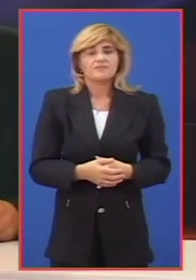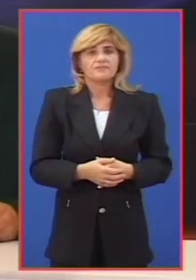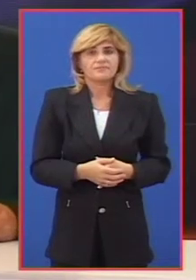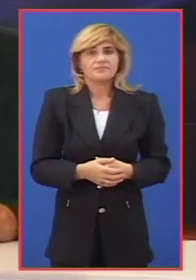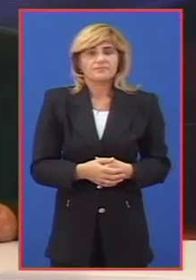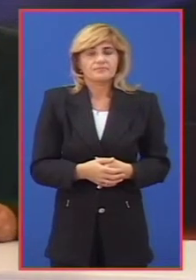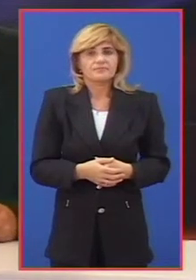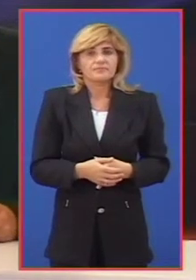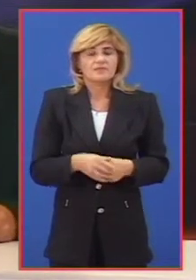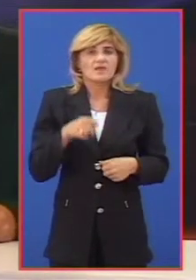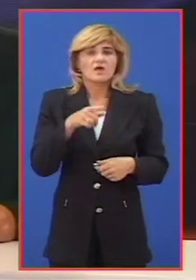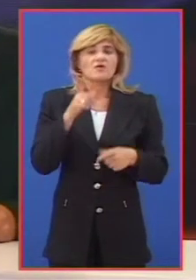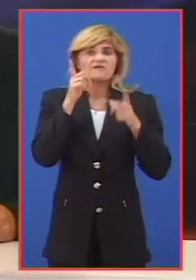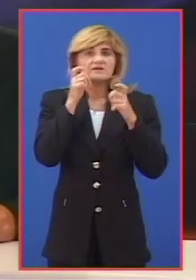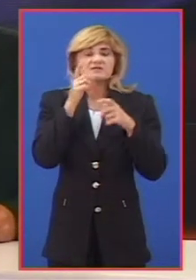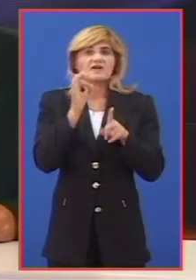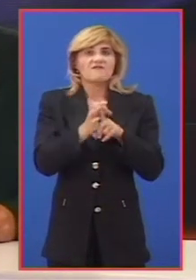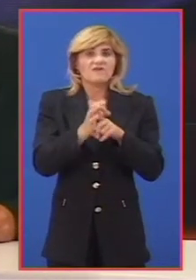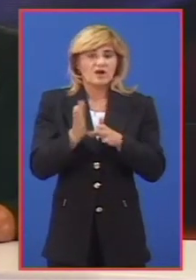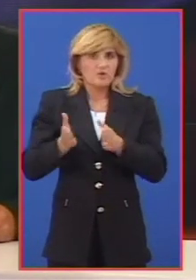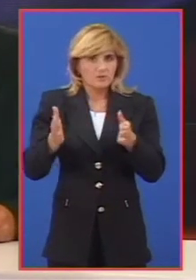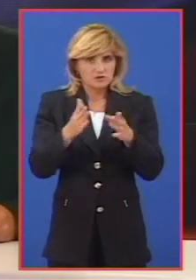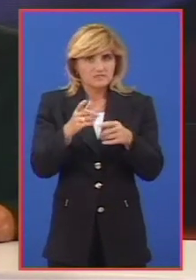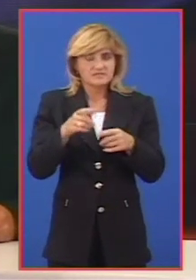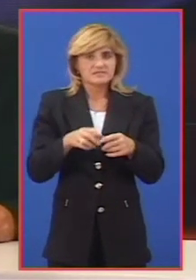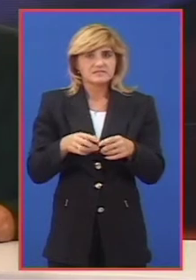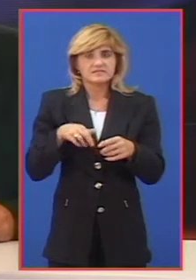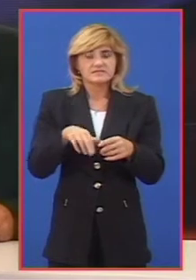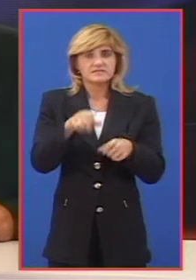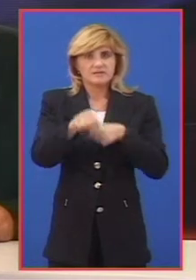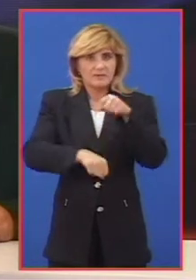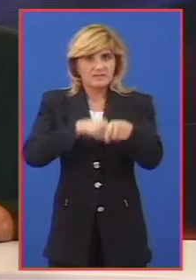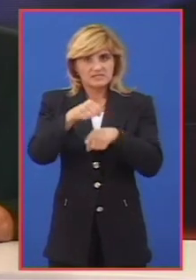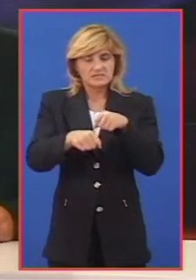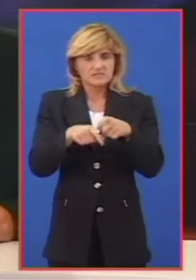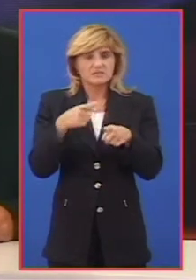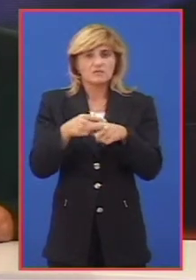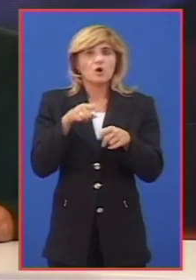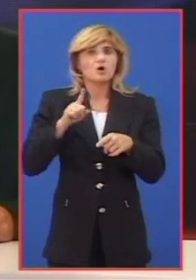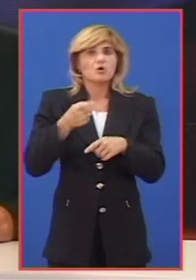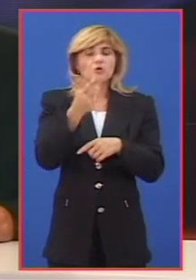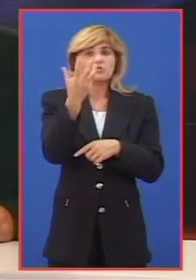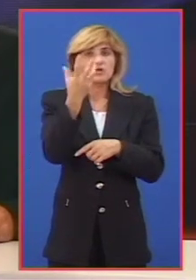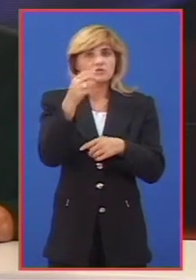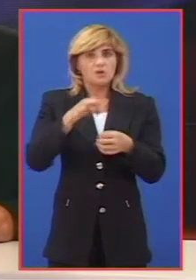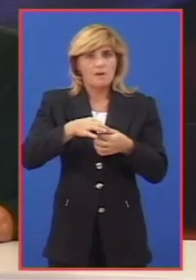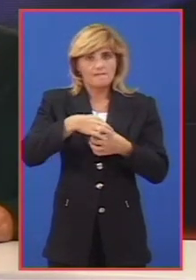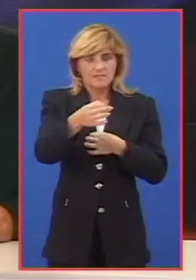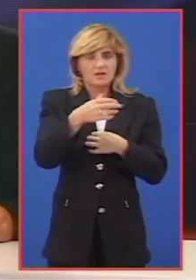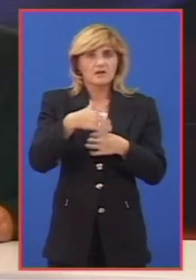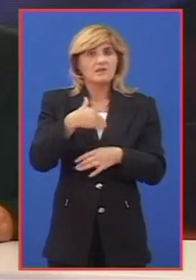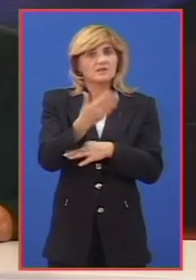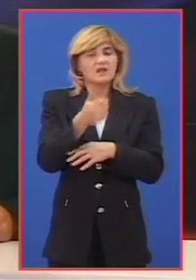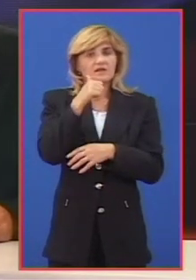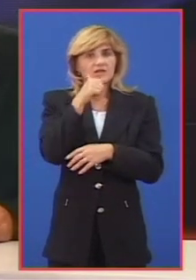Šiklistička staza u Sankopanskoj ulici. Staza je izrađena u dužini od 400 metara, a narednih dana